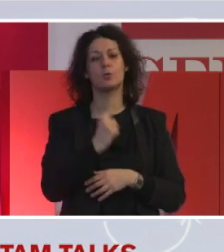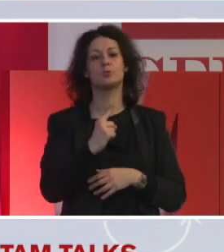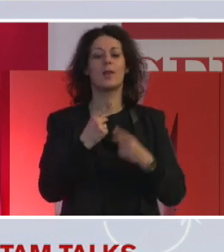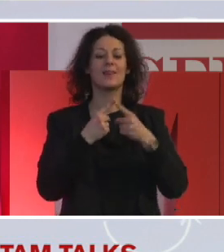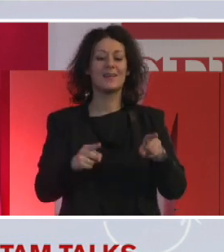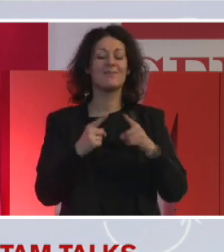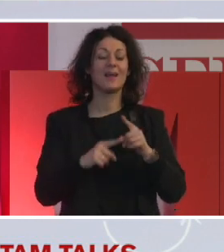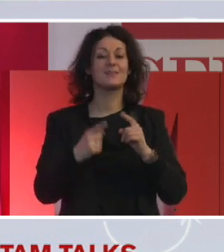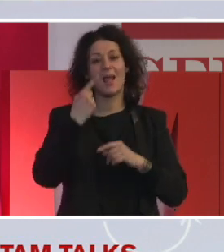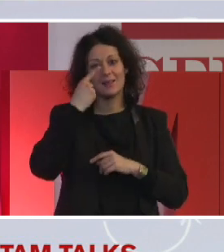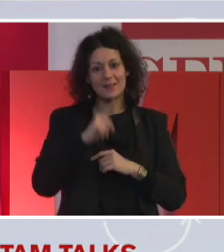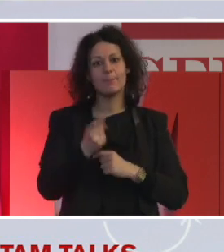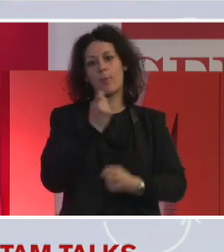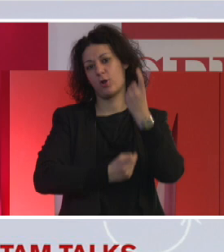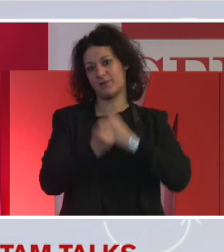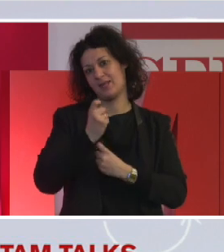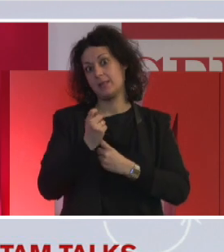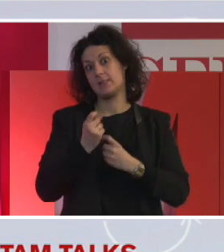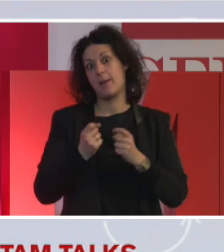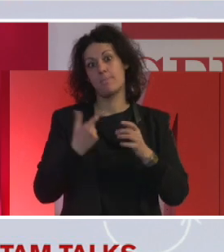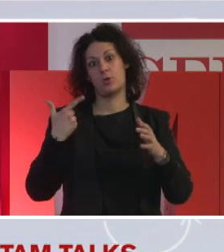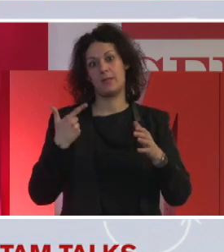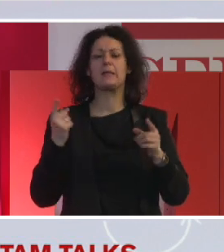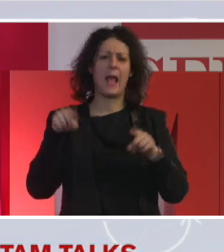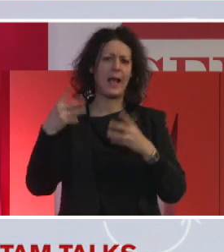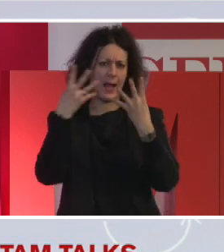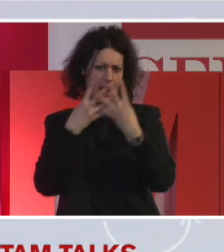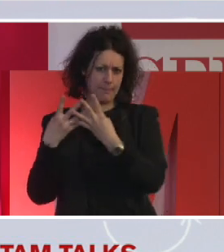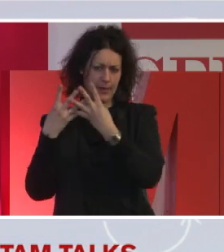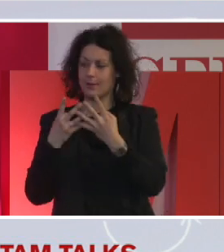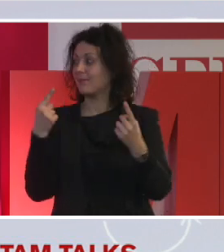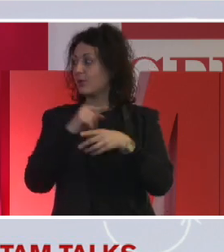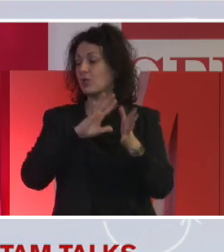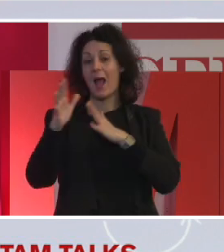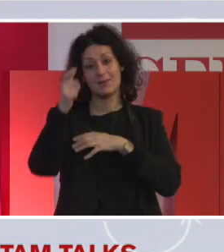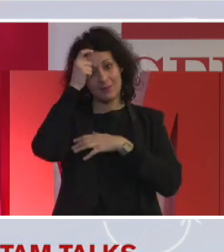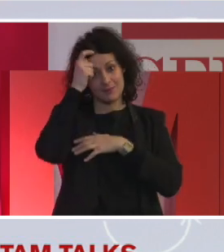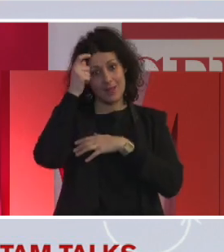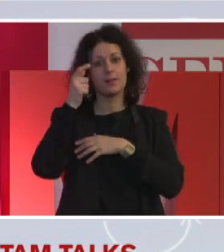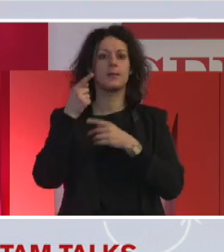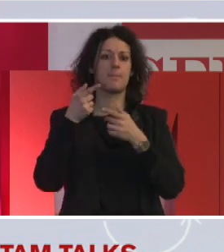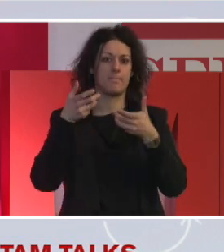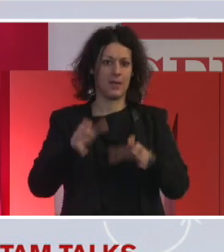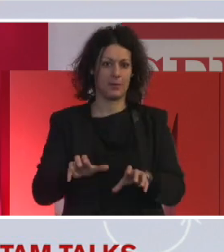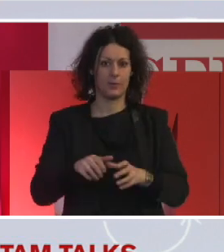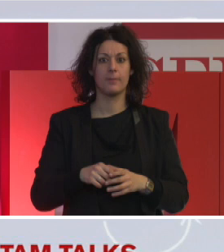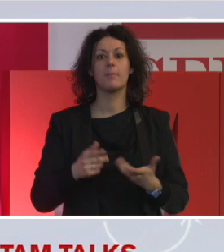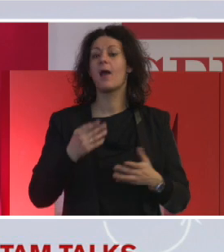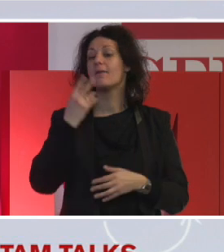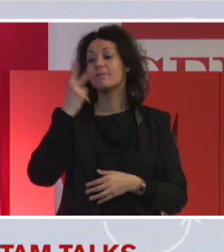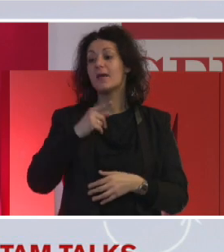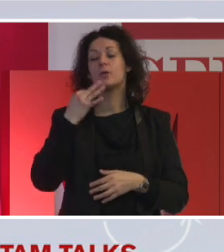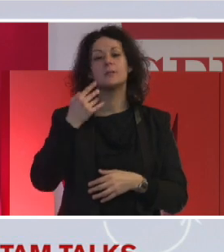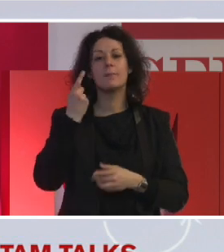chiaramente, che non si possono non vedere, non notare, ma in realtà continua ad essere quella parte invisibile, un po' la personalità,